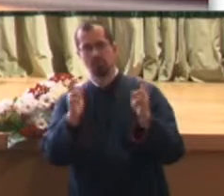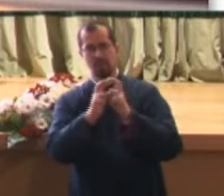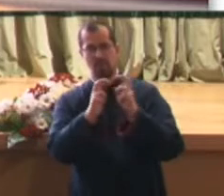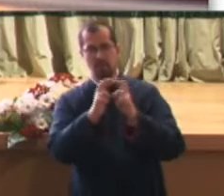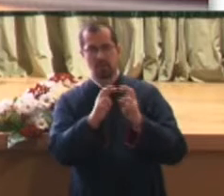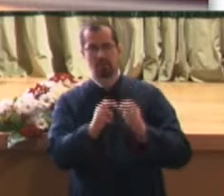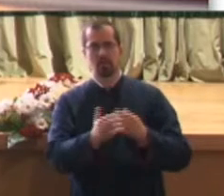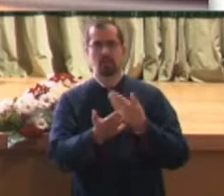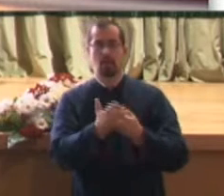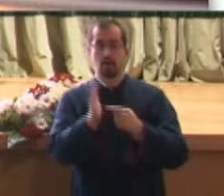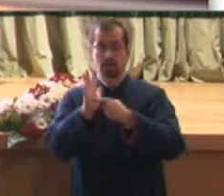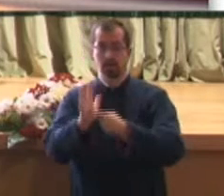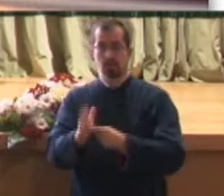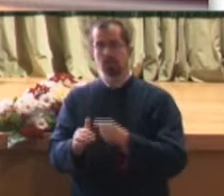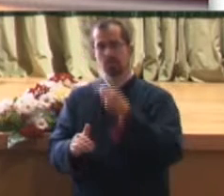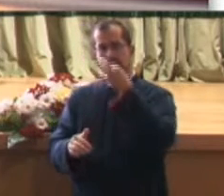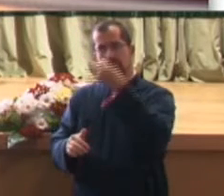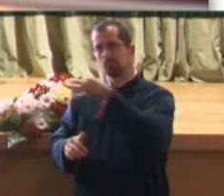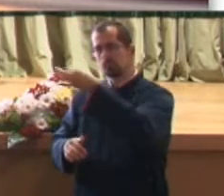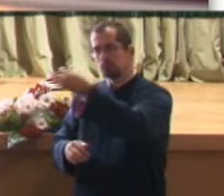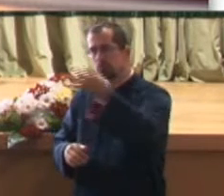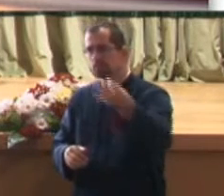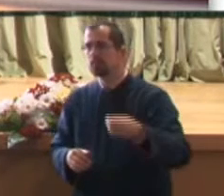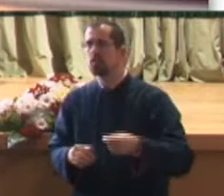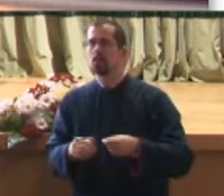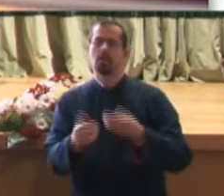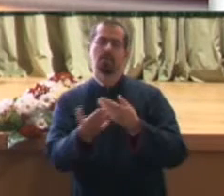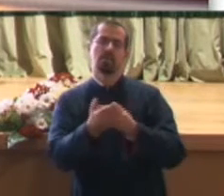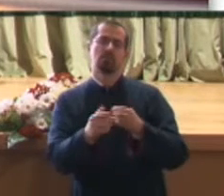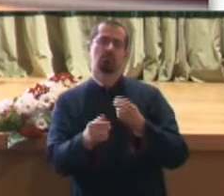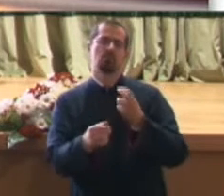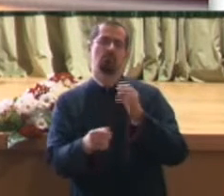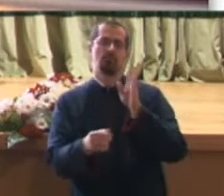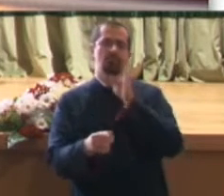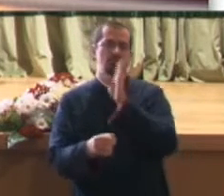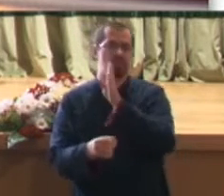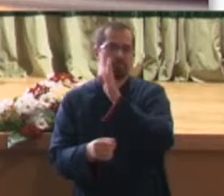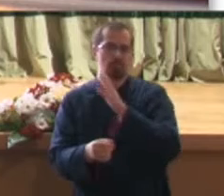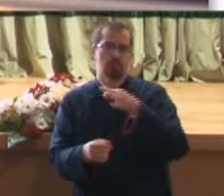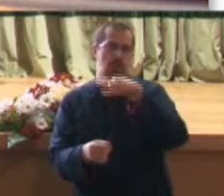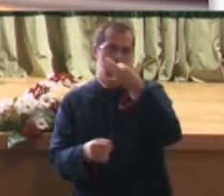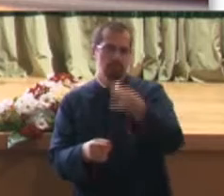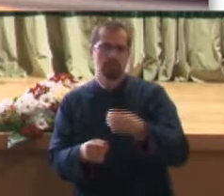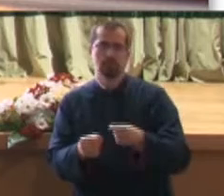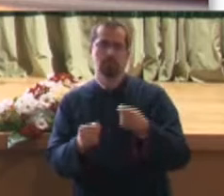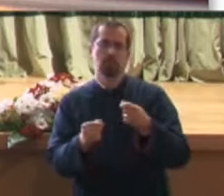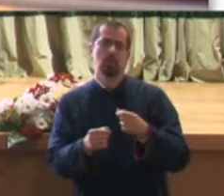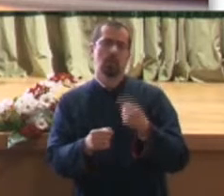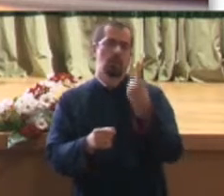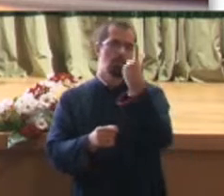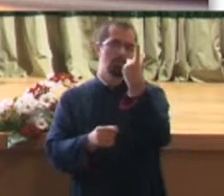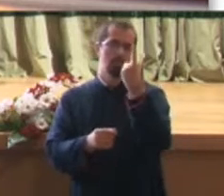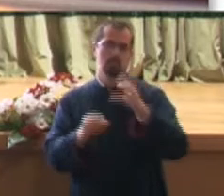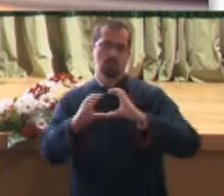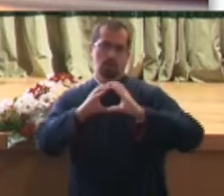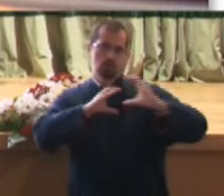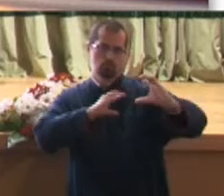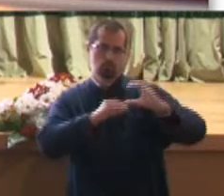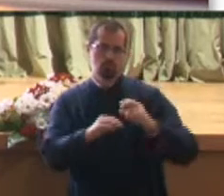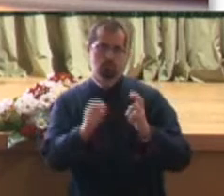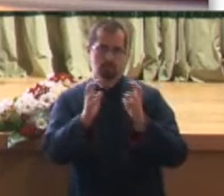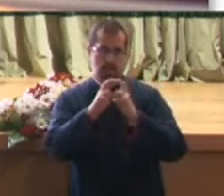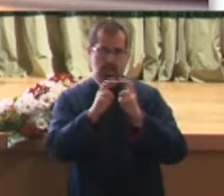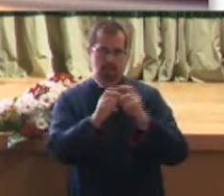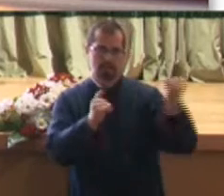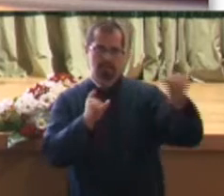Facebook, o spun încă o dată foarte clar, primul autobuz, mi s-a spus, vine în luna martie, sper că până la sfârșitul anului să le avem